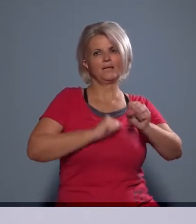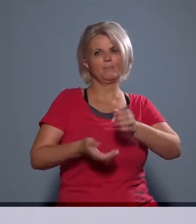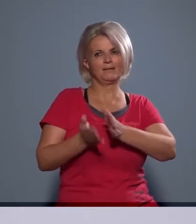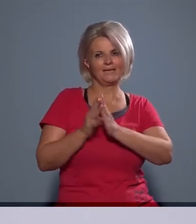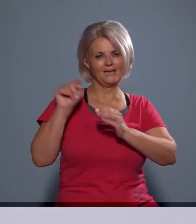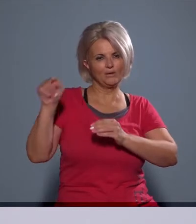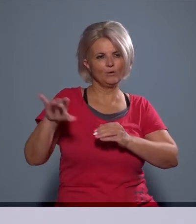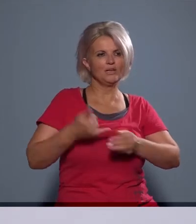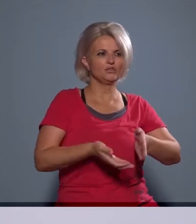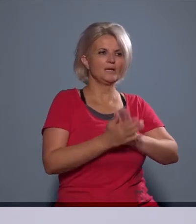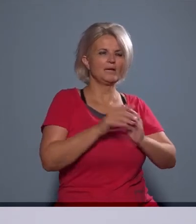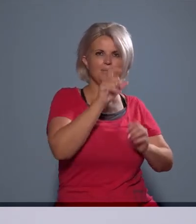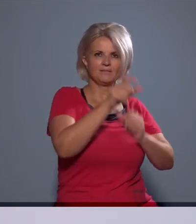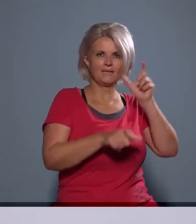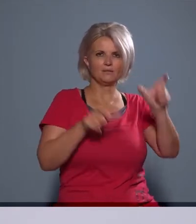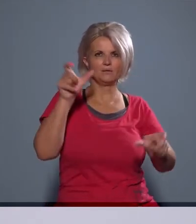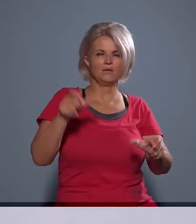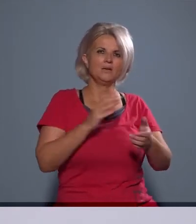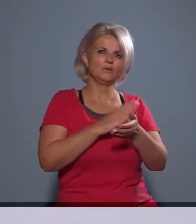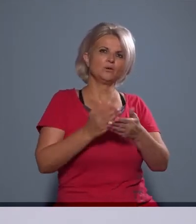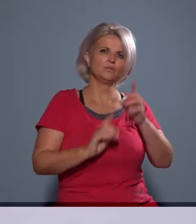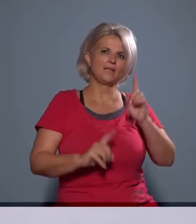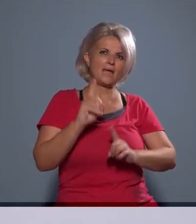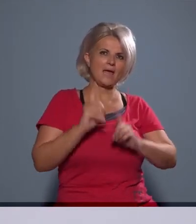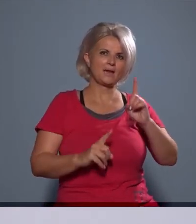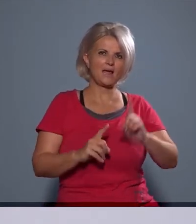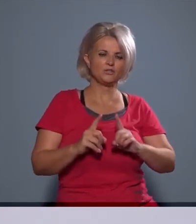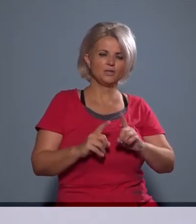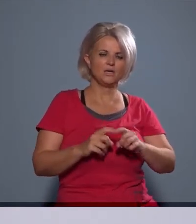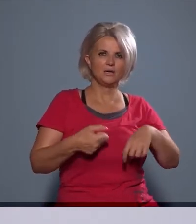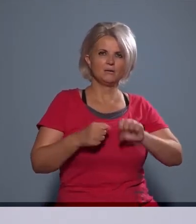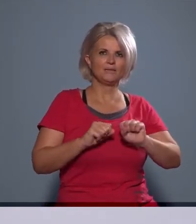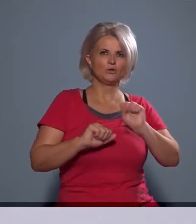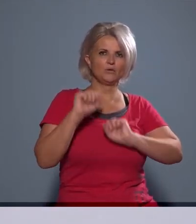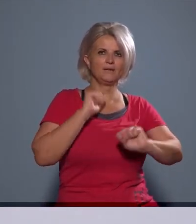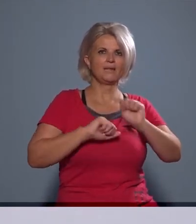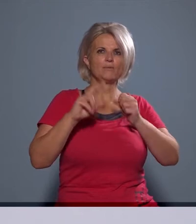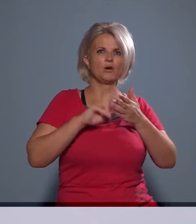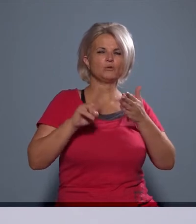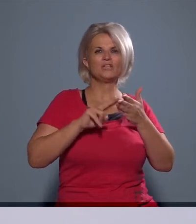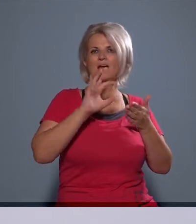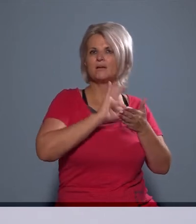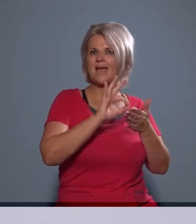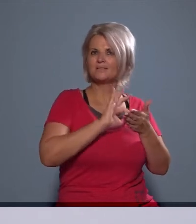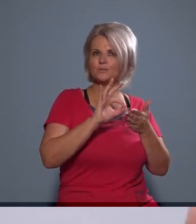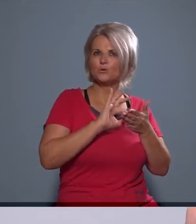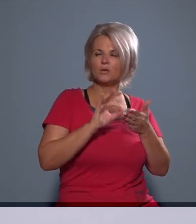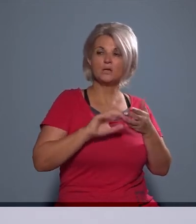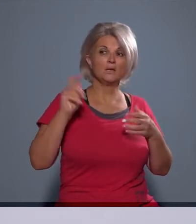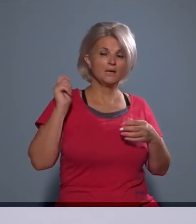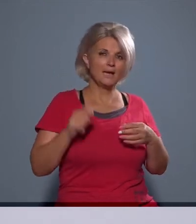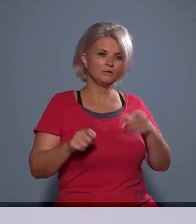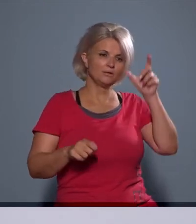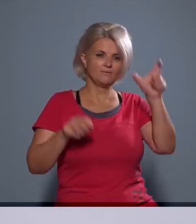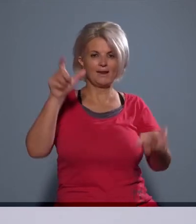kérelmezet közötti eljárás alakul ki, ahol a birtokvédelmi hatóság, a jegyző eldönti a felek